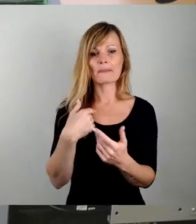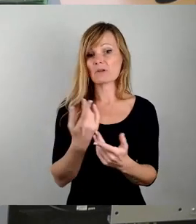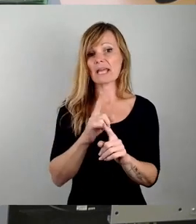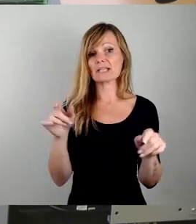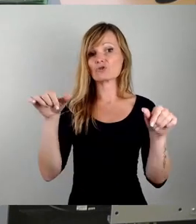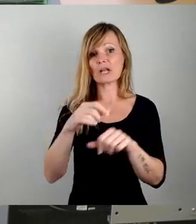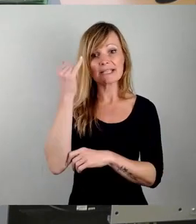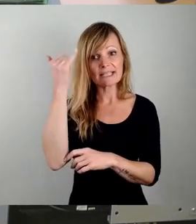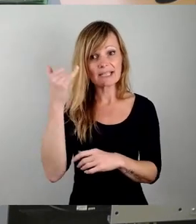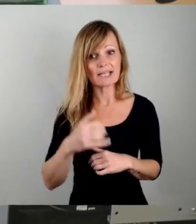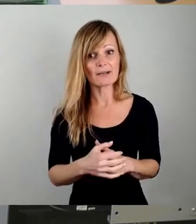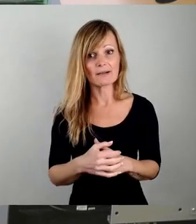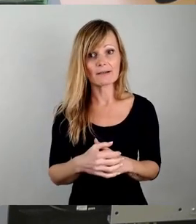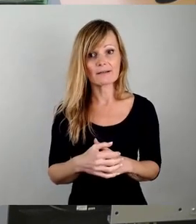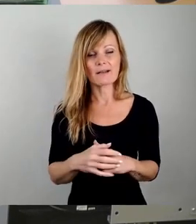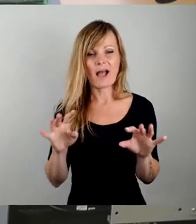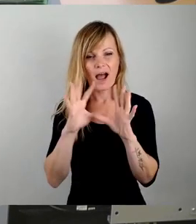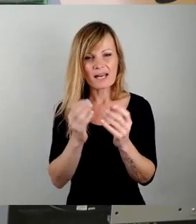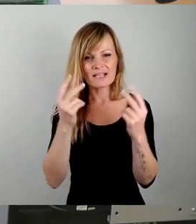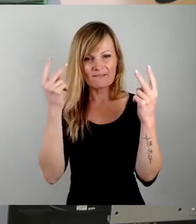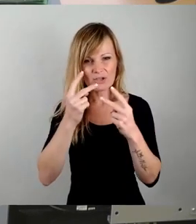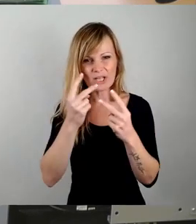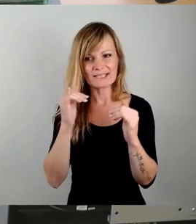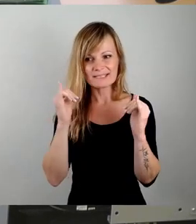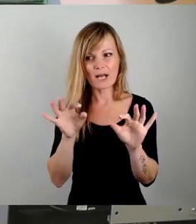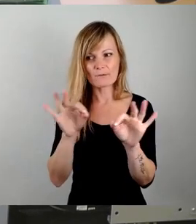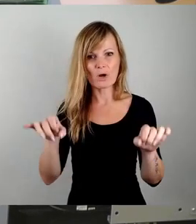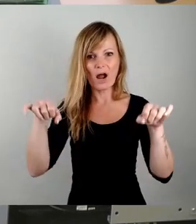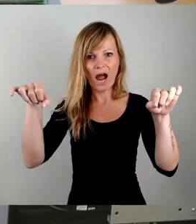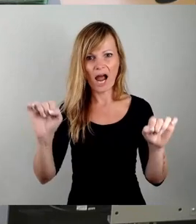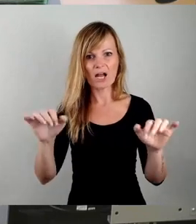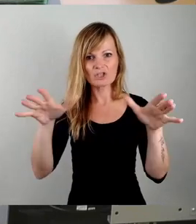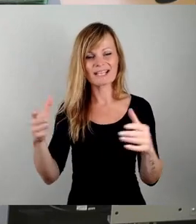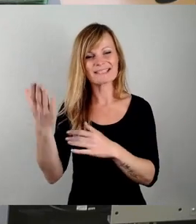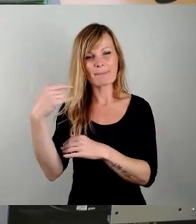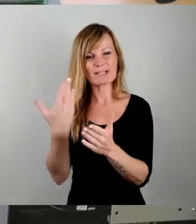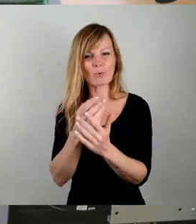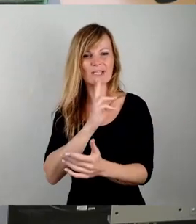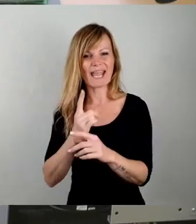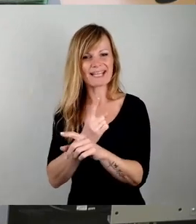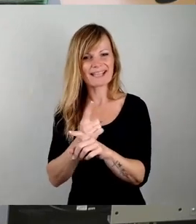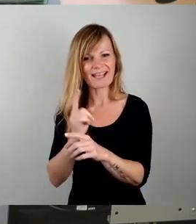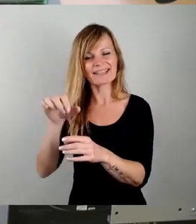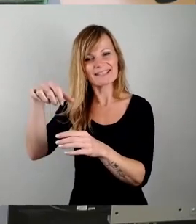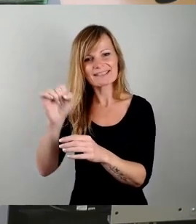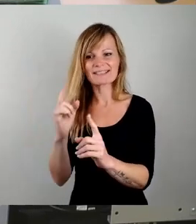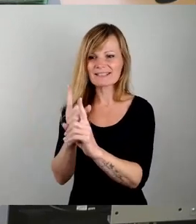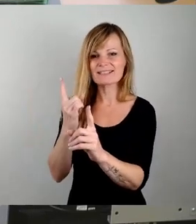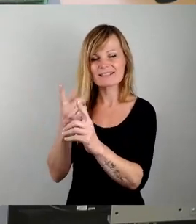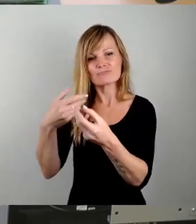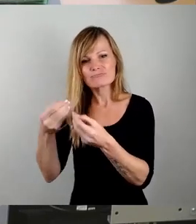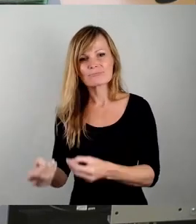Verständnis für die Garagen-Nutzung, die ja im Prinzip in der DDR gewachsen ist, dann später über das Schuldrechtsgesetz ja auch geschützt worden ist.